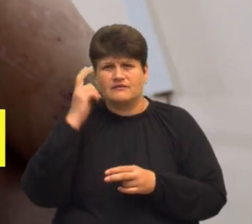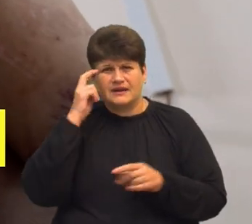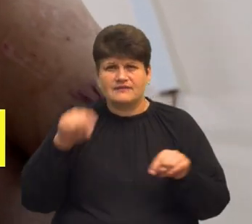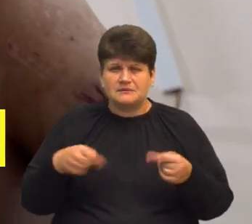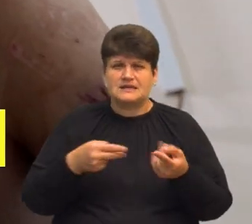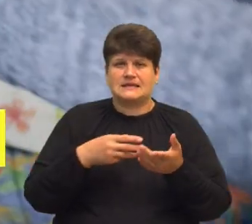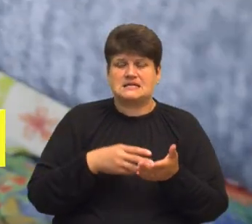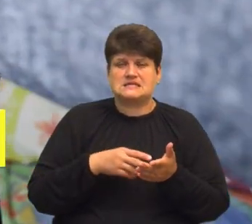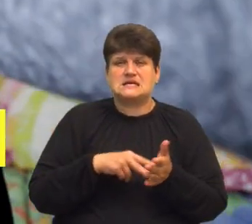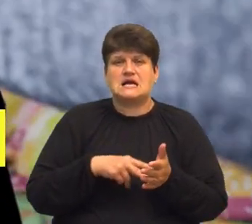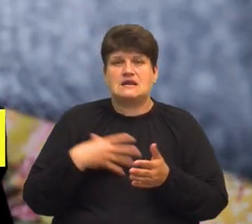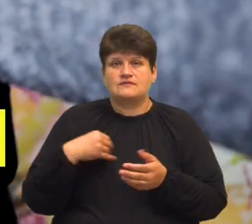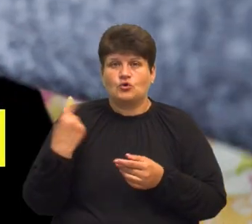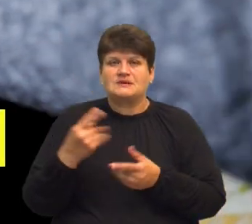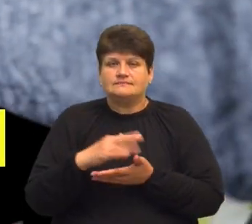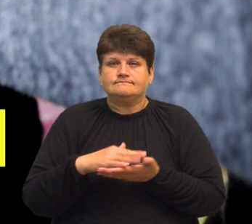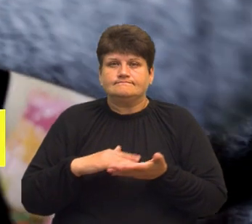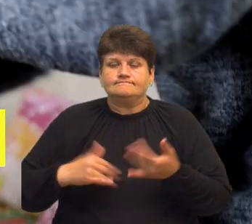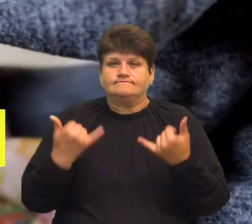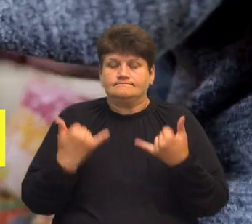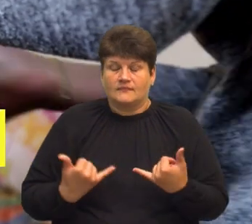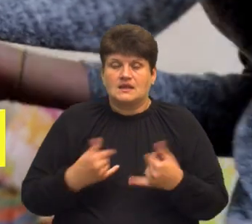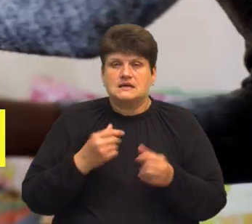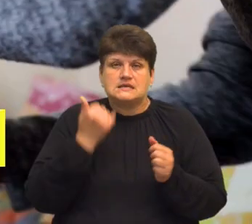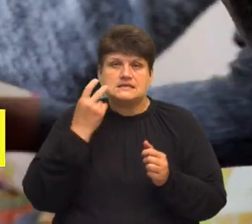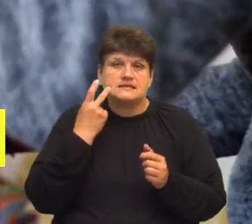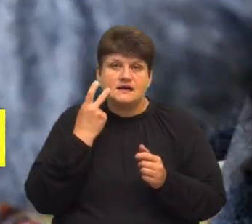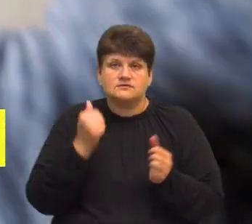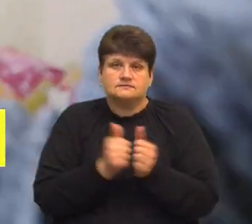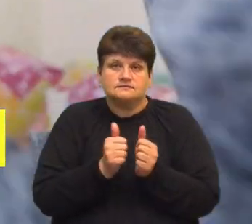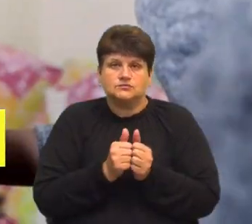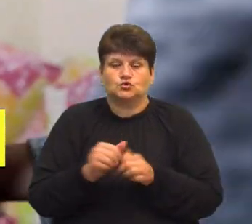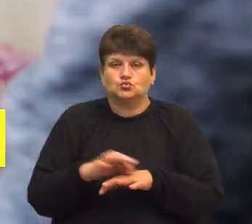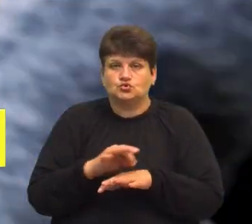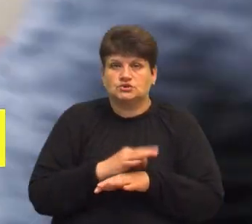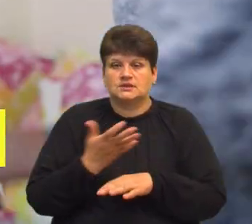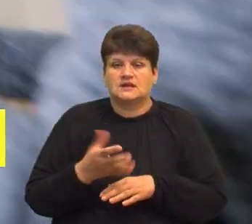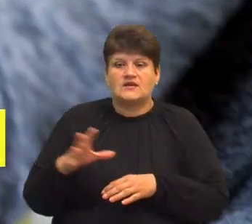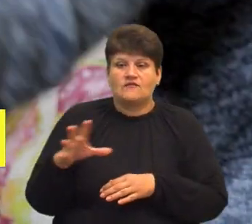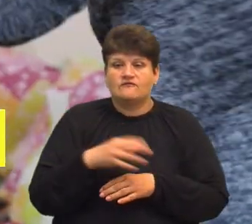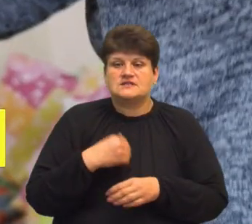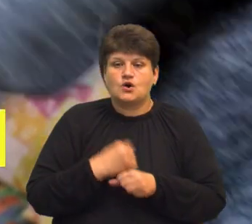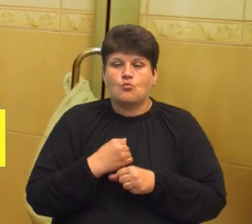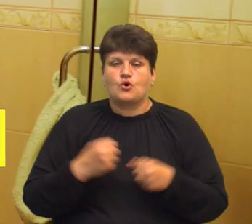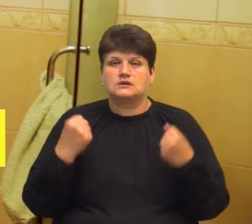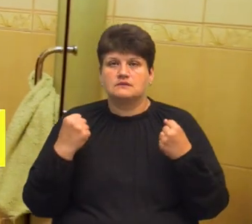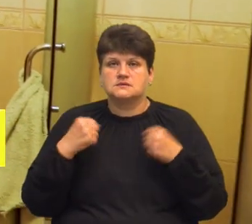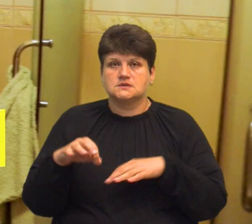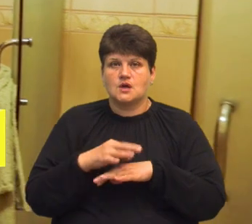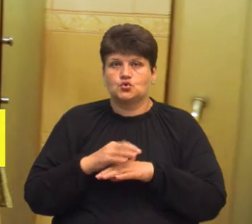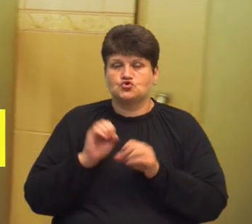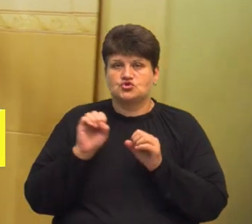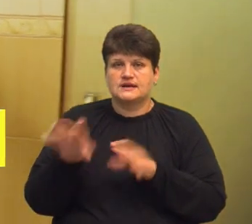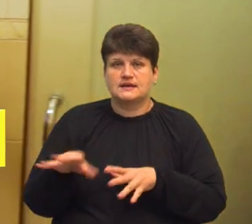Львівщині, яка досі триває. Чоловік каже, завжди порів з ним дружина. І виходить, вся робота фізична на дружину, на